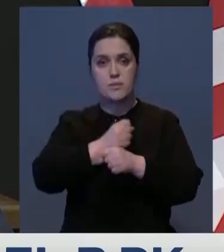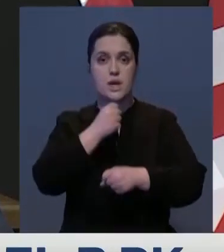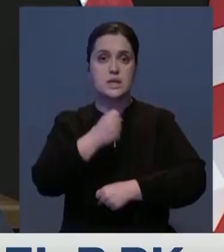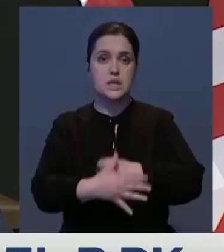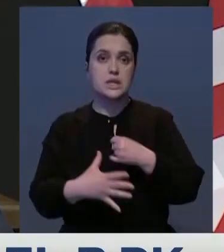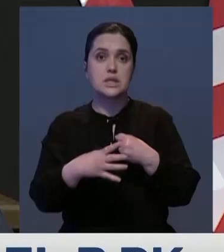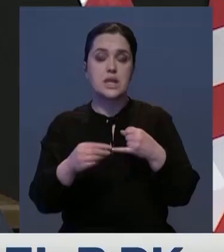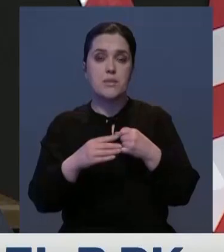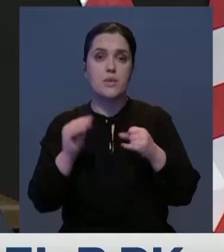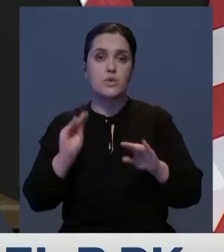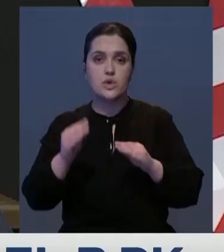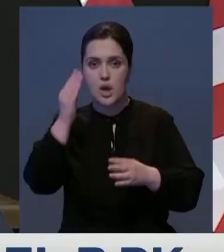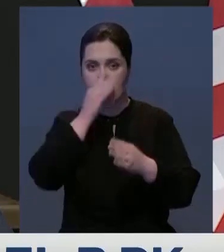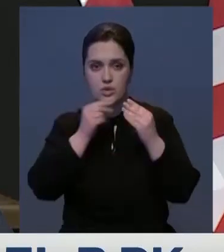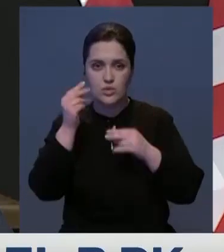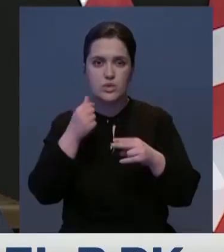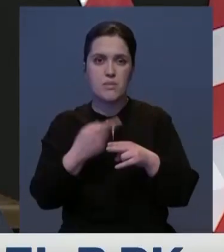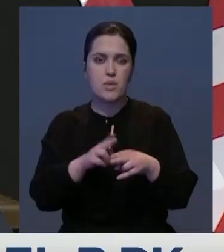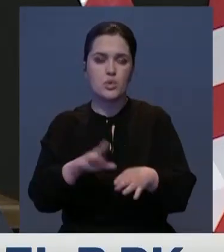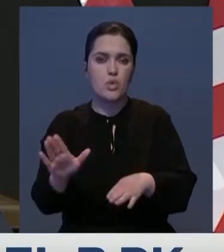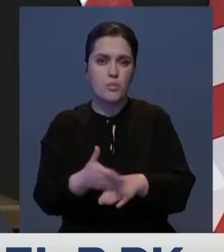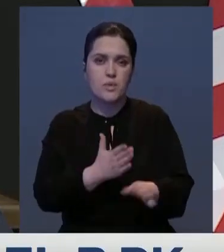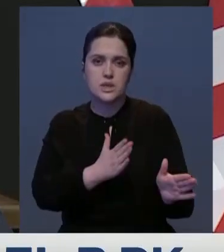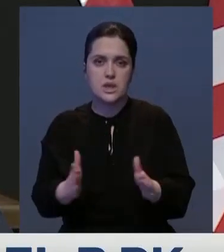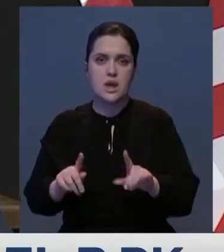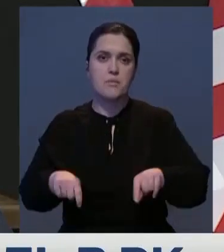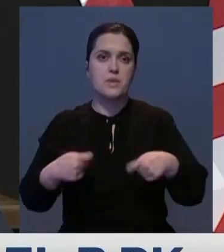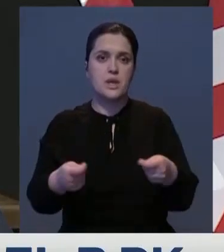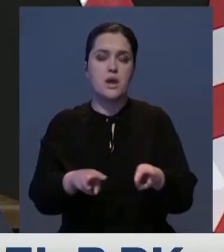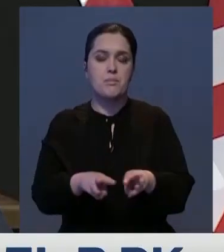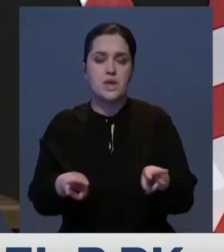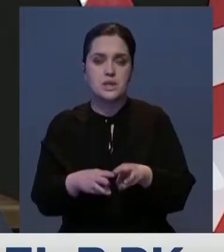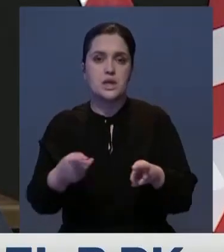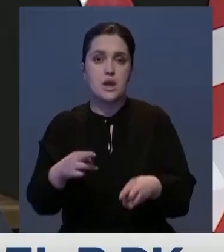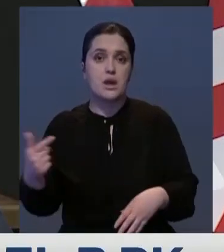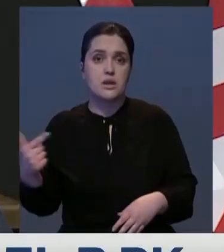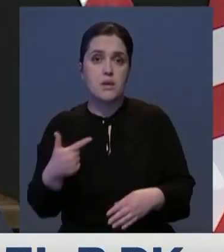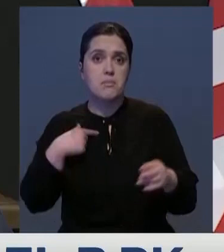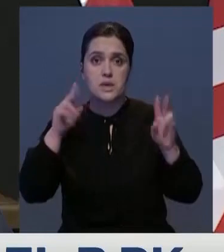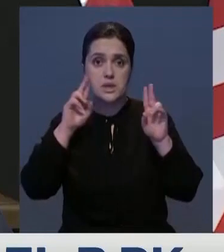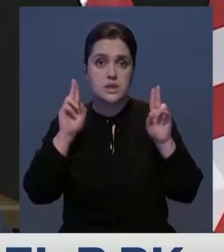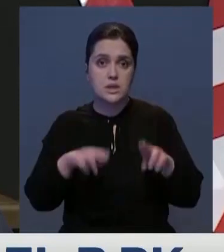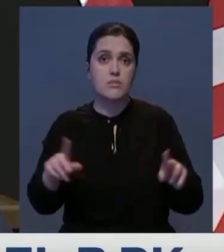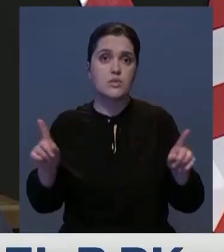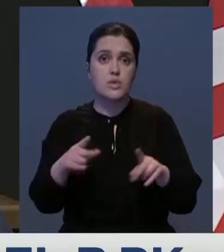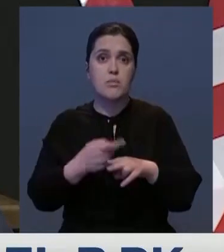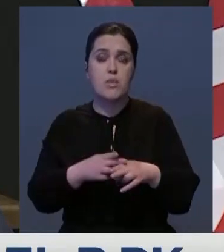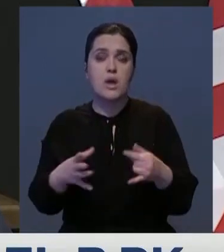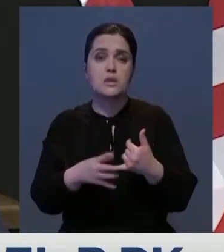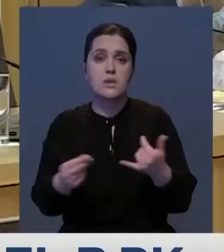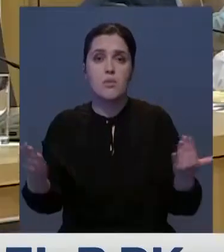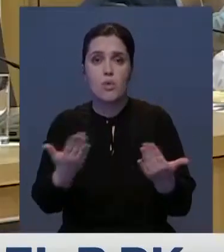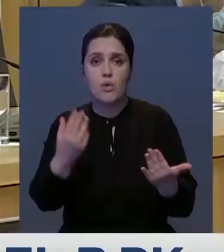по землеустройству искусственно вырван из системы и передан в правительство для граждан. Поэтому мы не знаем, что творится с плодородием почв,